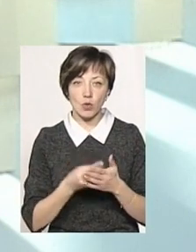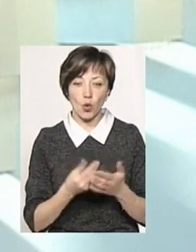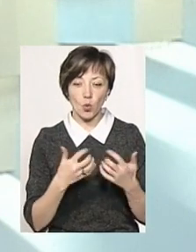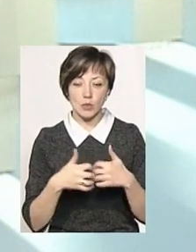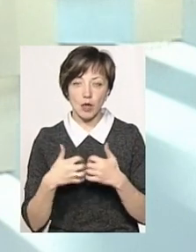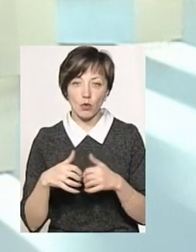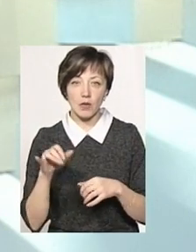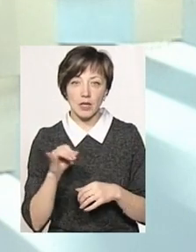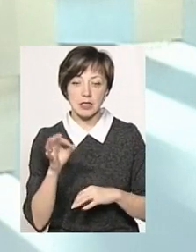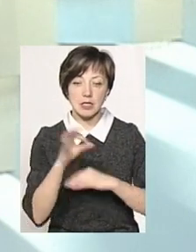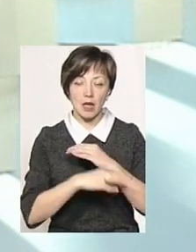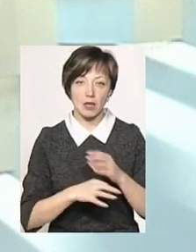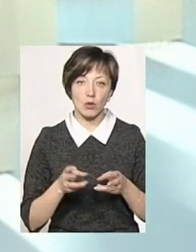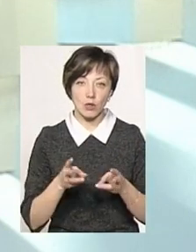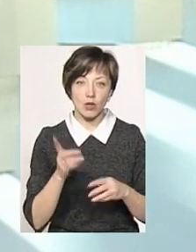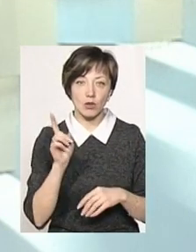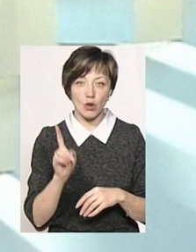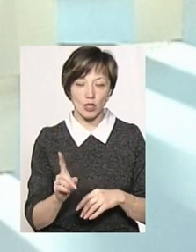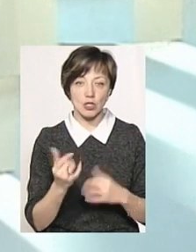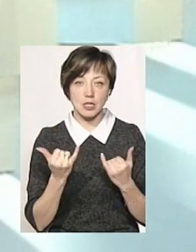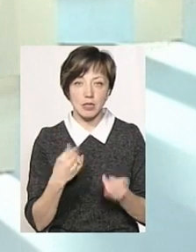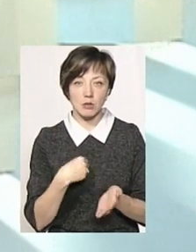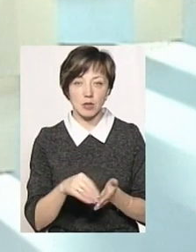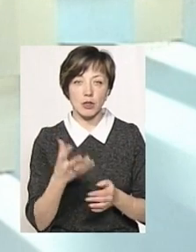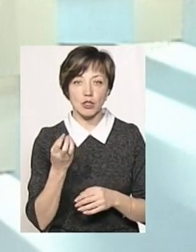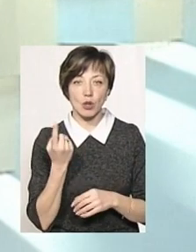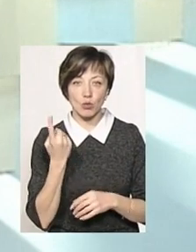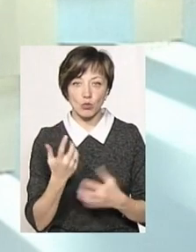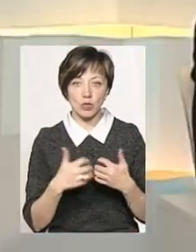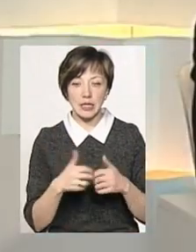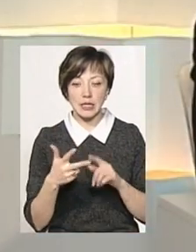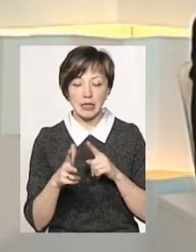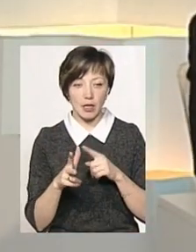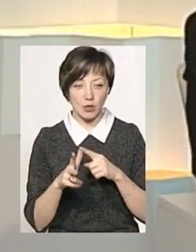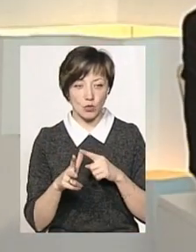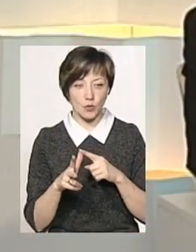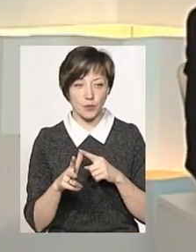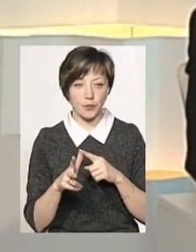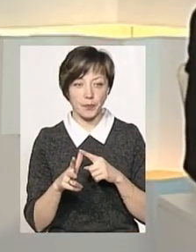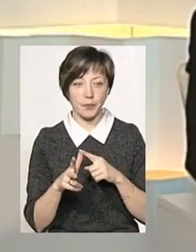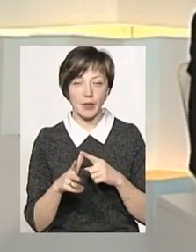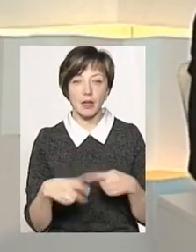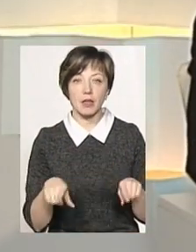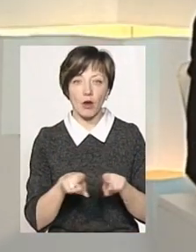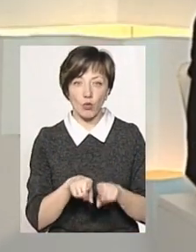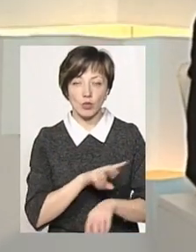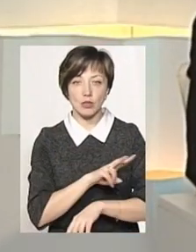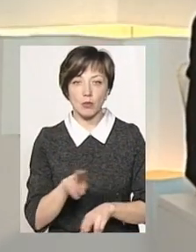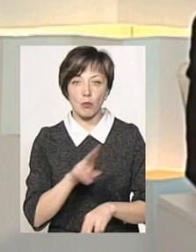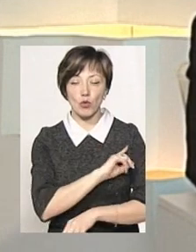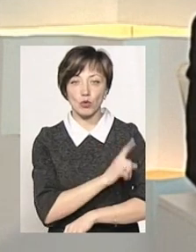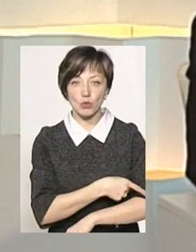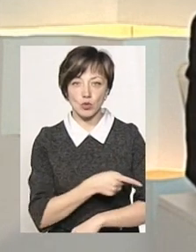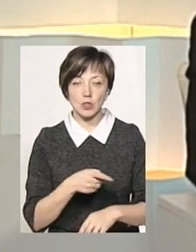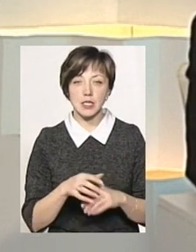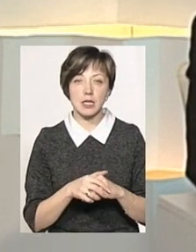установок, і західна котельня, до речі, вони зараз придбали ще одну установку, третю установку такої ж потужності.